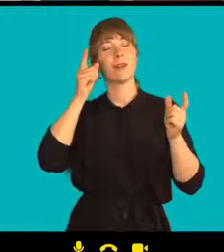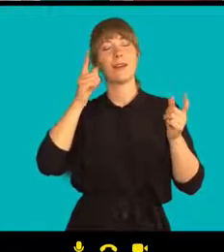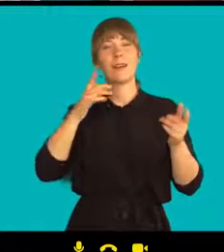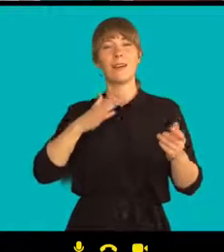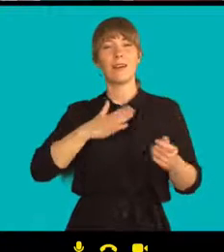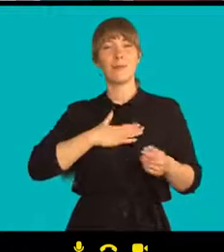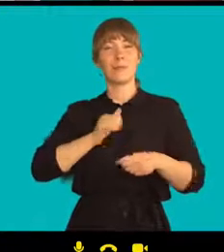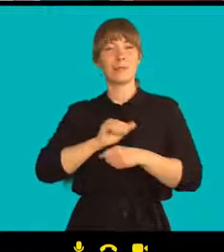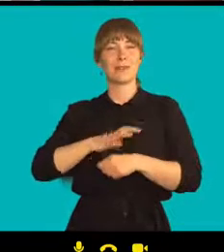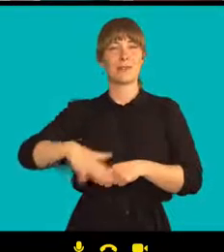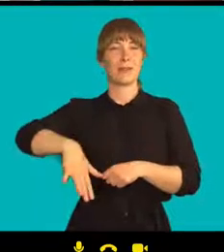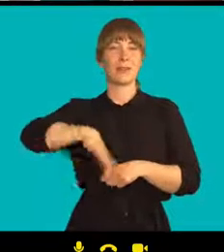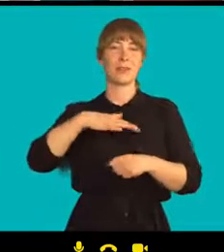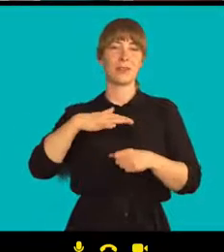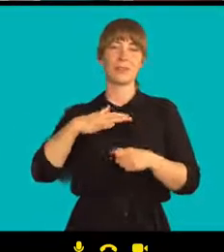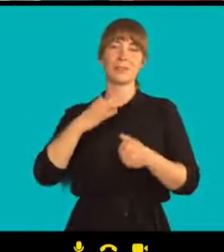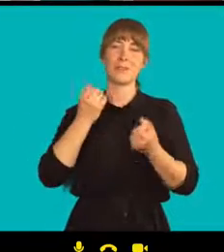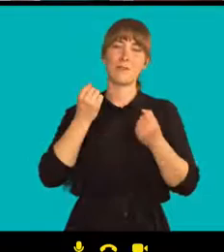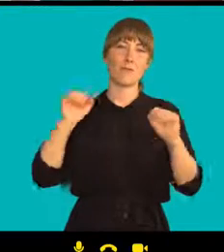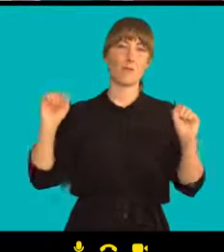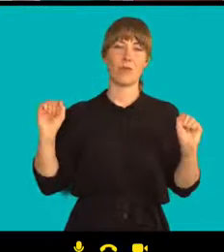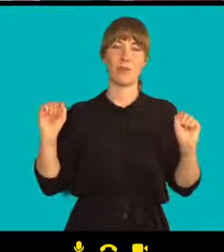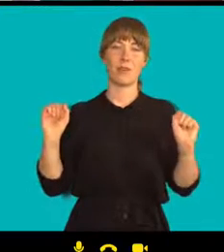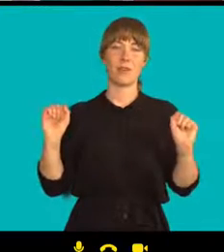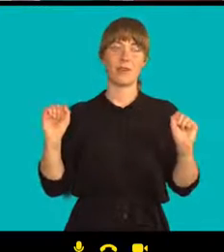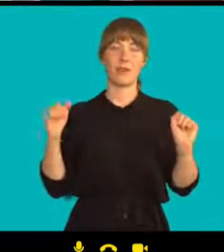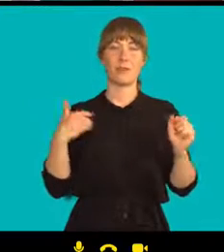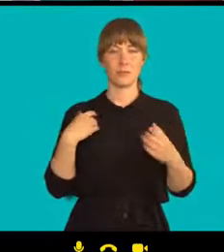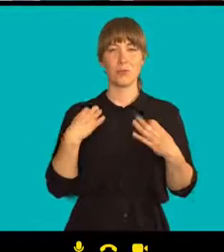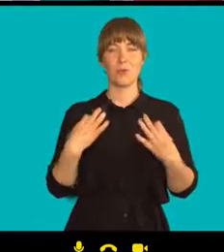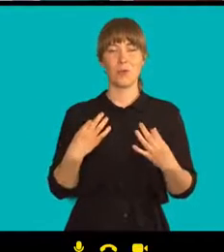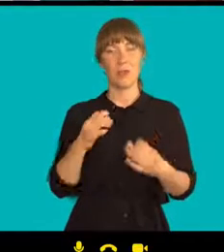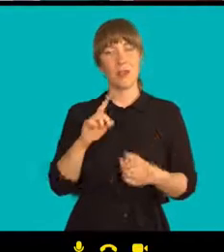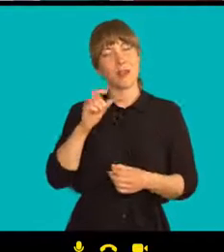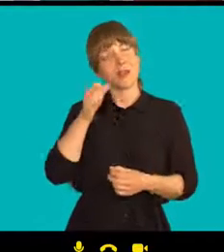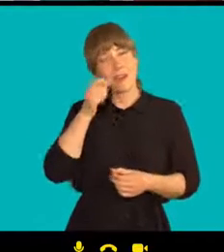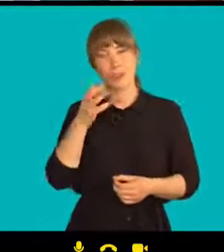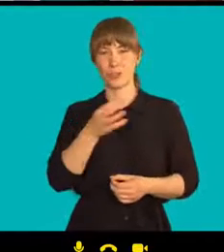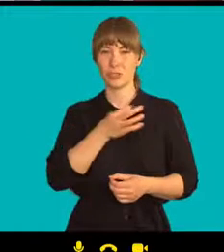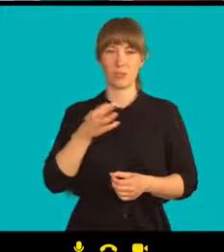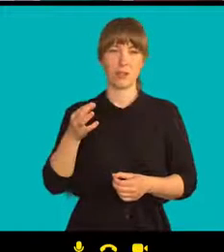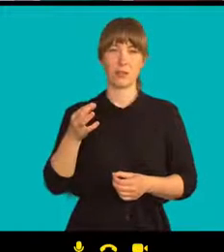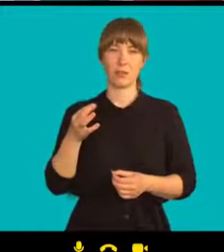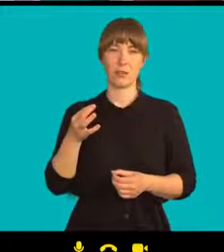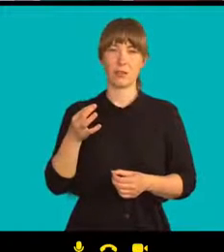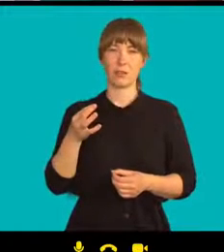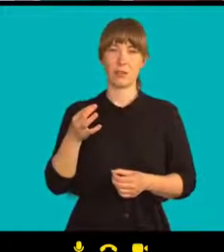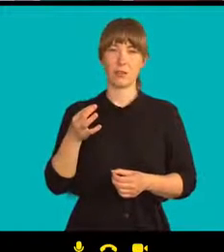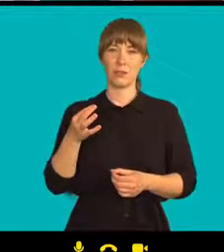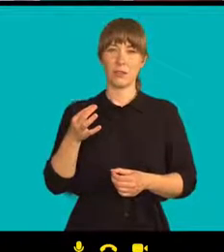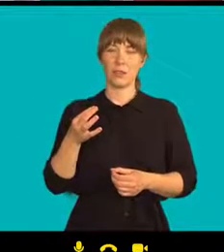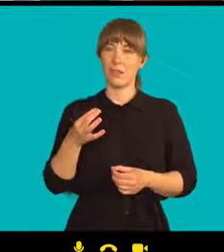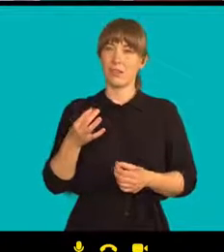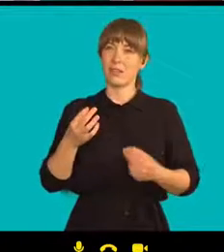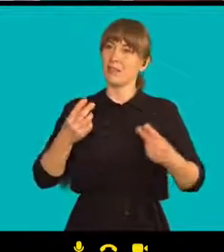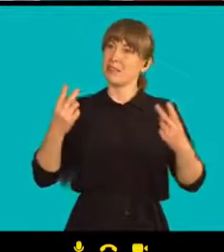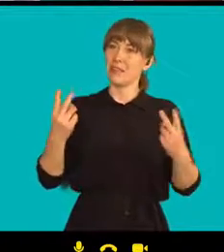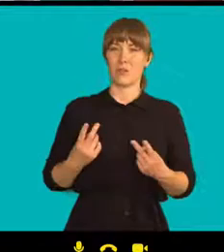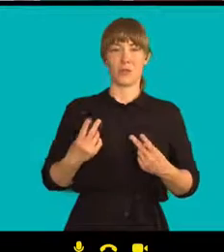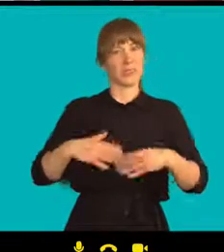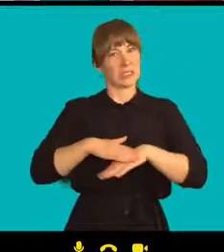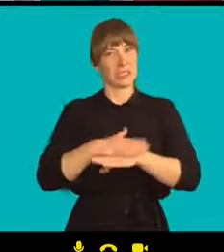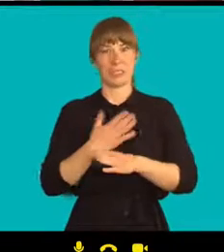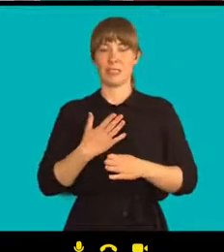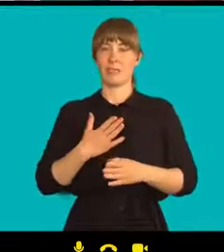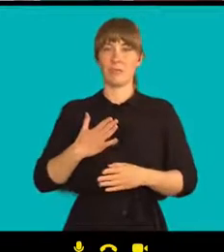ve svobodné zemi. Ale každý den chápu, že už v té svobodné